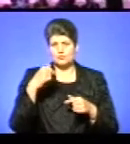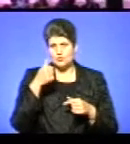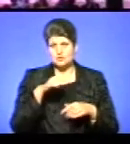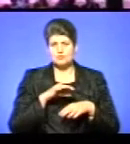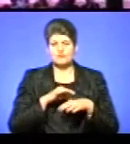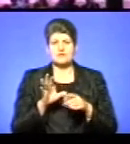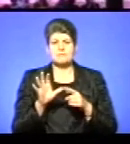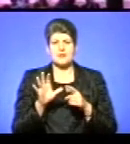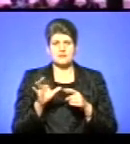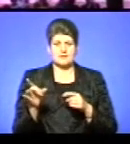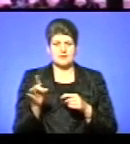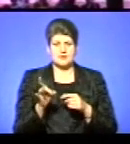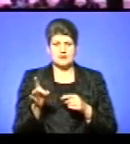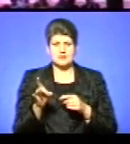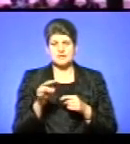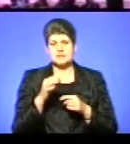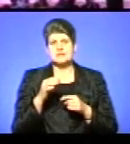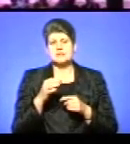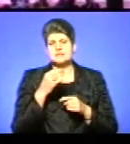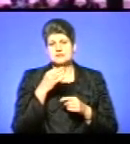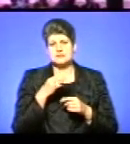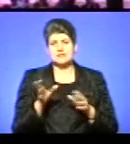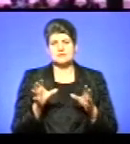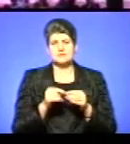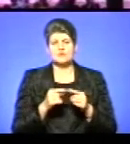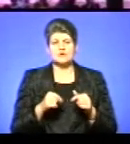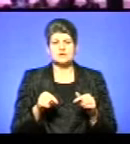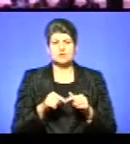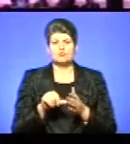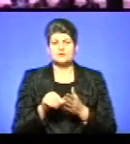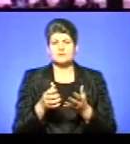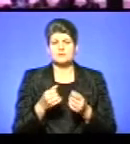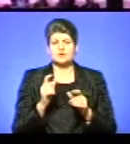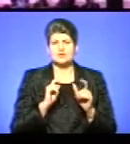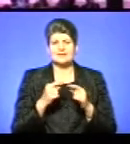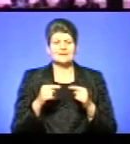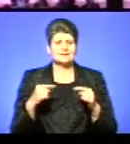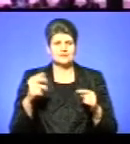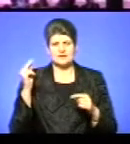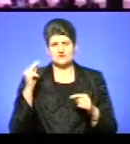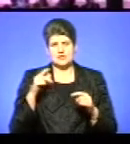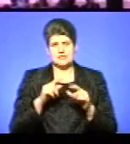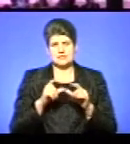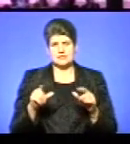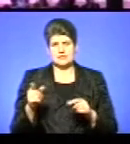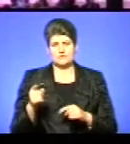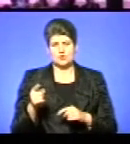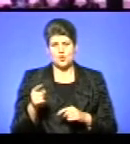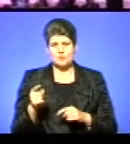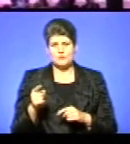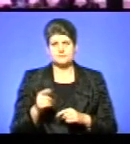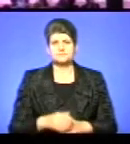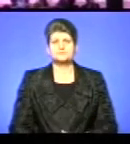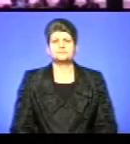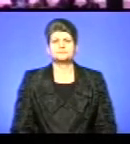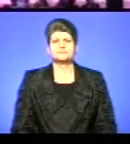проводять вп'яти, повідомила співорганізатор Олена Буркацька-Волович. Участь в ньому беруть студенти з різних навчальних закладів Тернополя. Марта